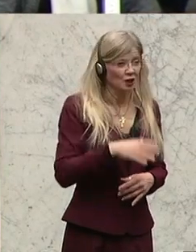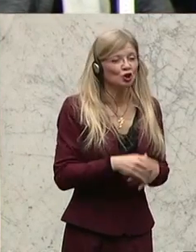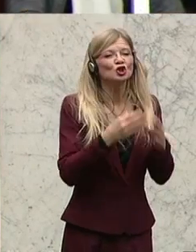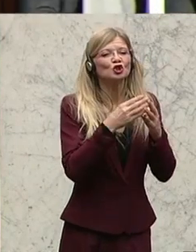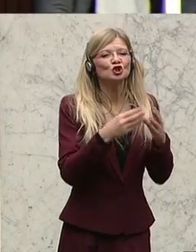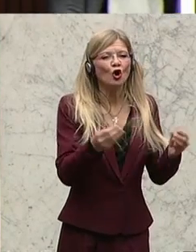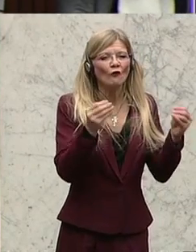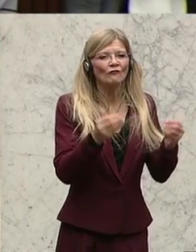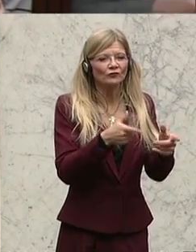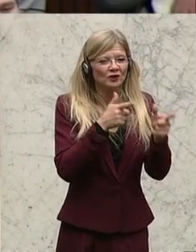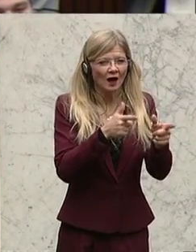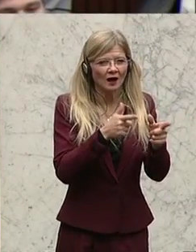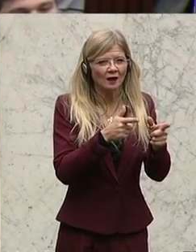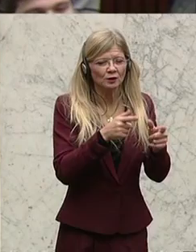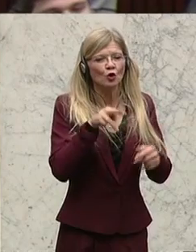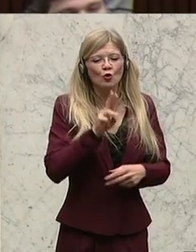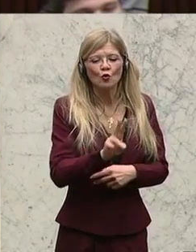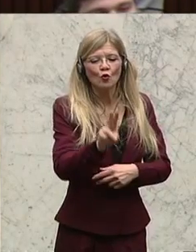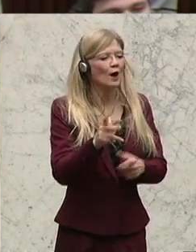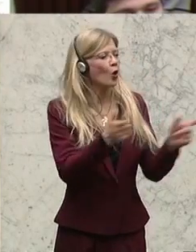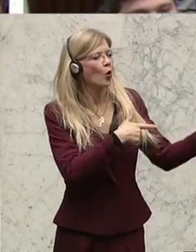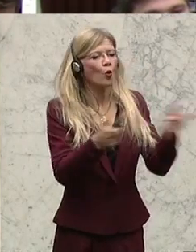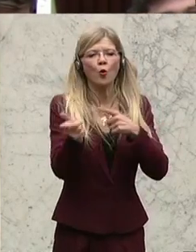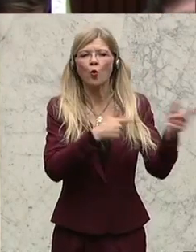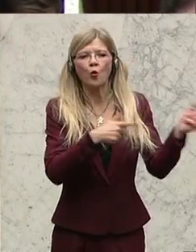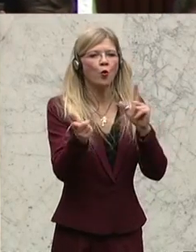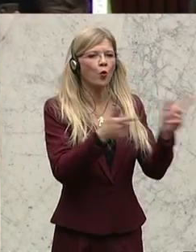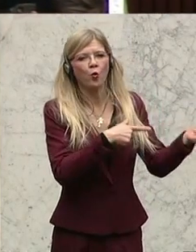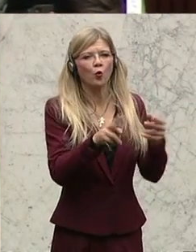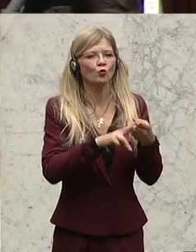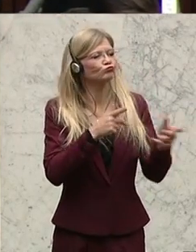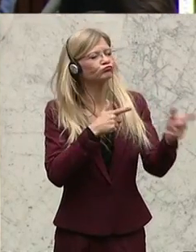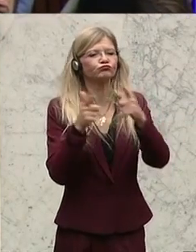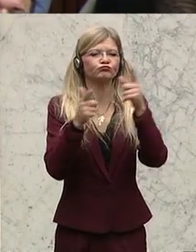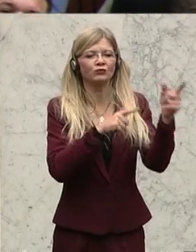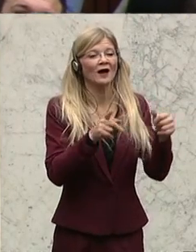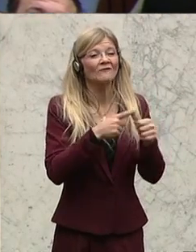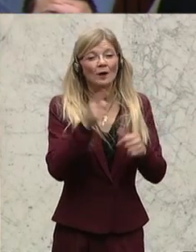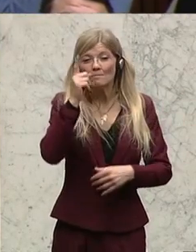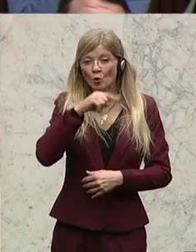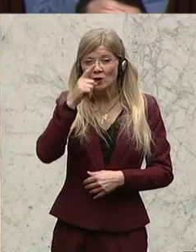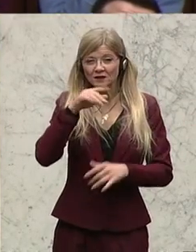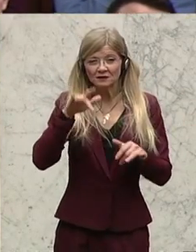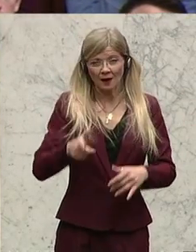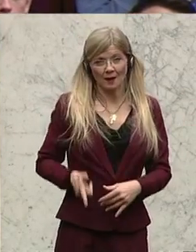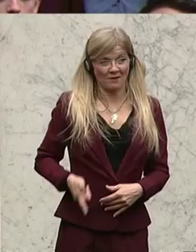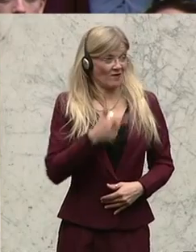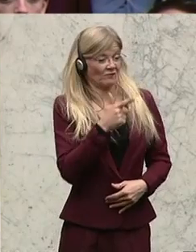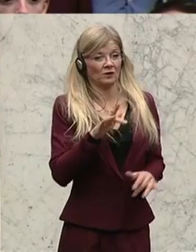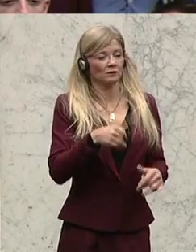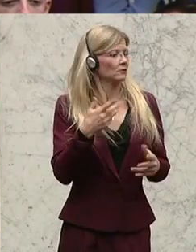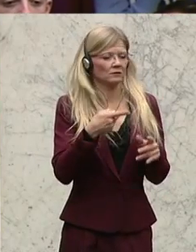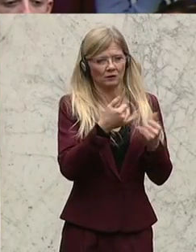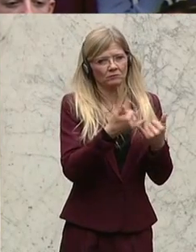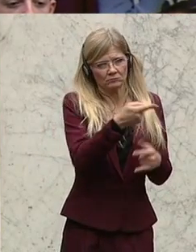und sogar noch Schüsse abgibt, wenn da ein Polizist, ein Bewaffner da drinnen sitzt, dann wird dieser ausgeschaltet. Und da sage ich Ihnen, wie die